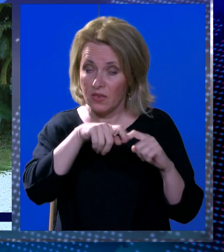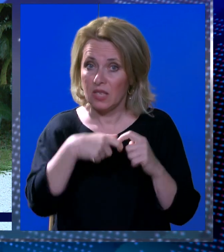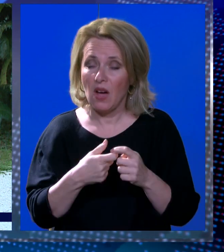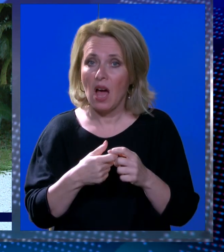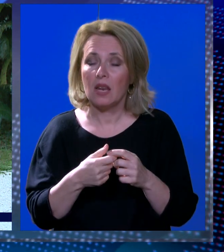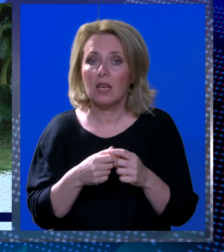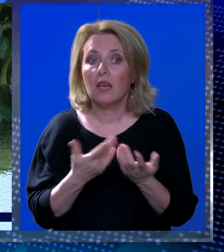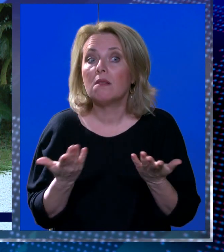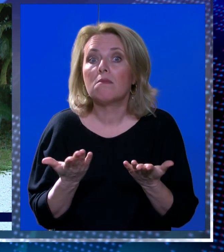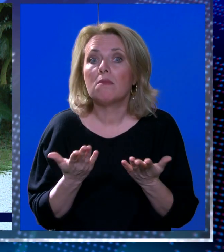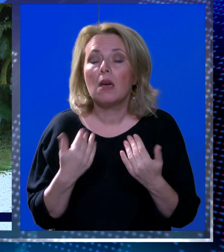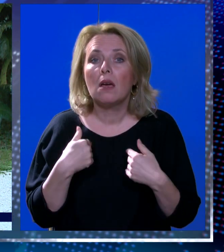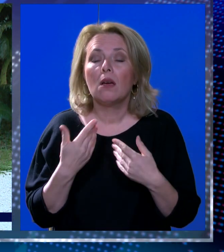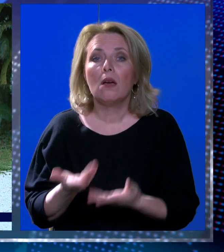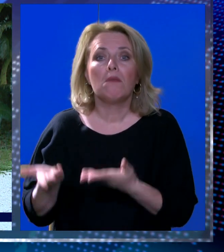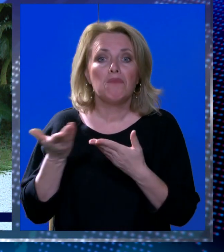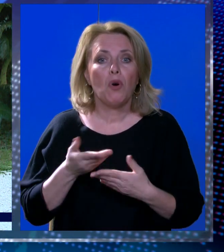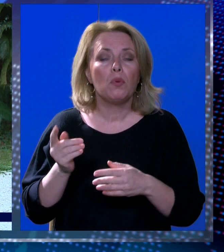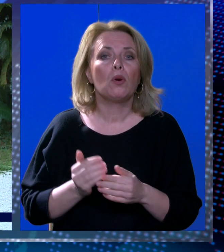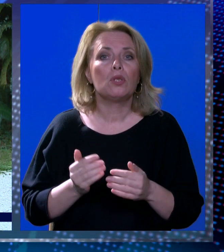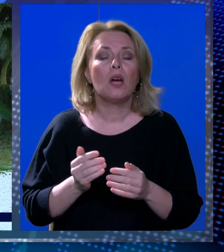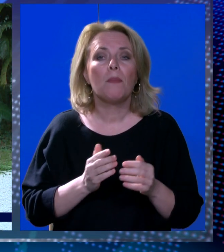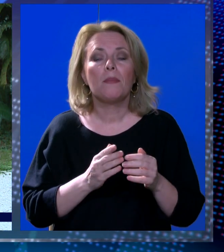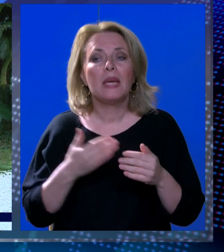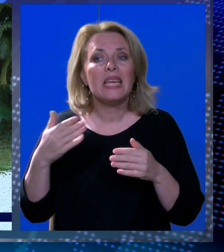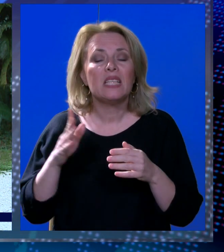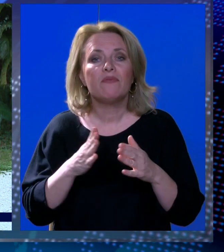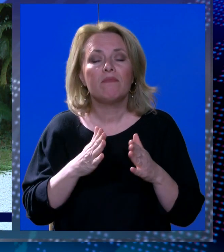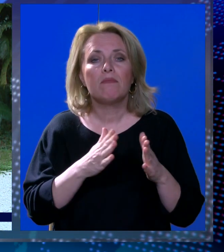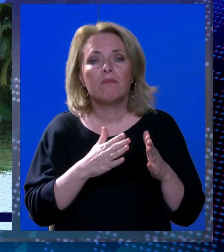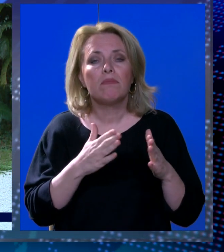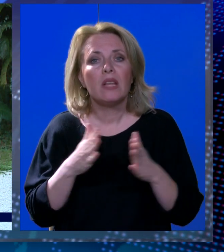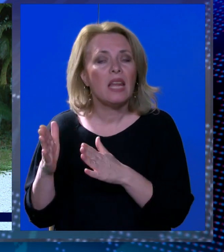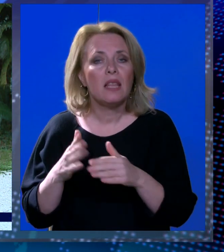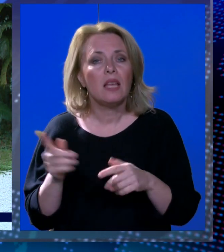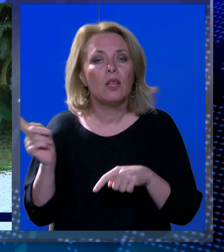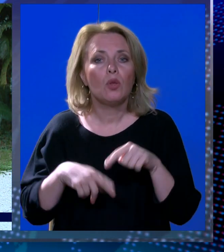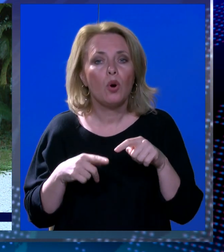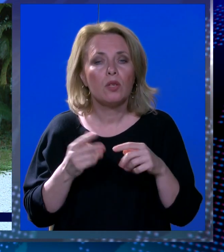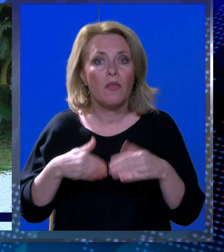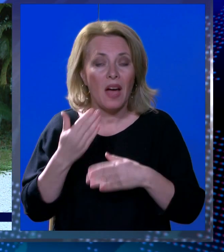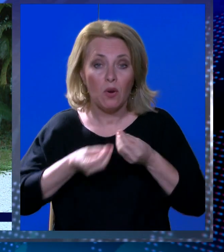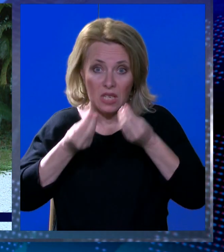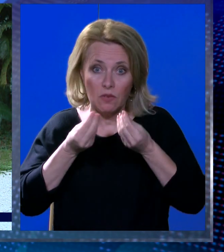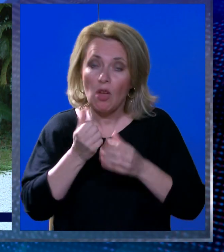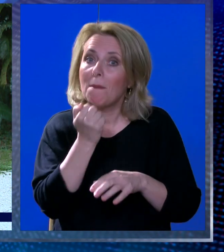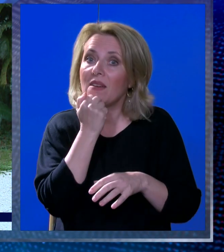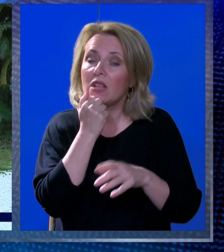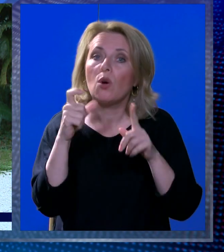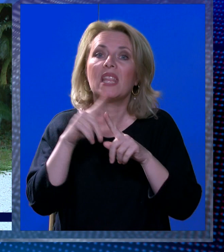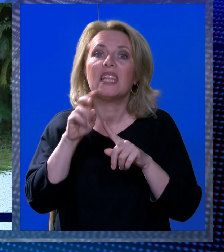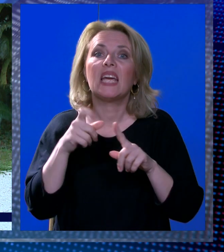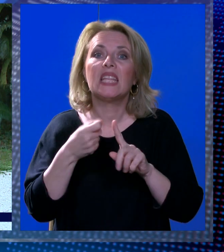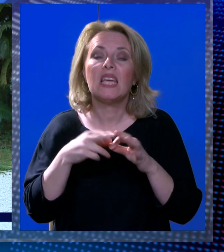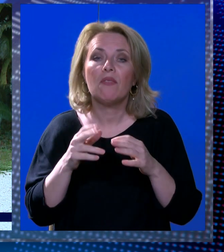i ništa. Dodijeluju smo izvaredni otkaz nakon te, znači, privatnog izveštaja, privatnog detektiva i